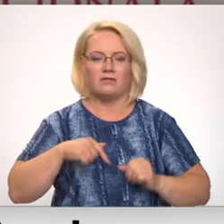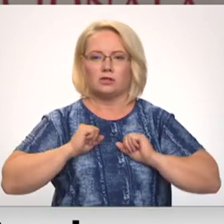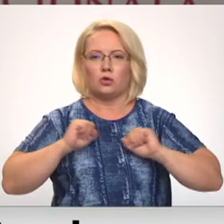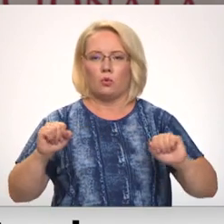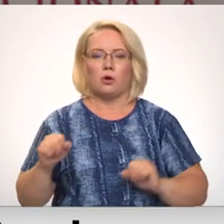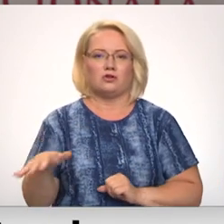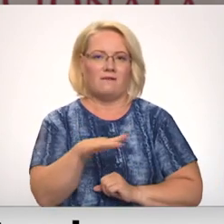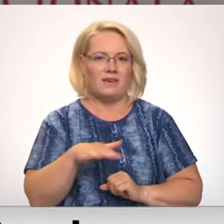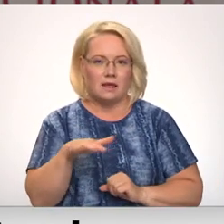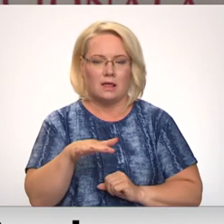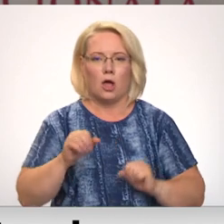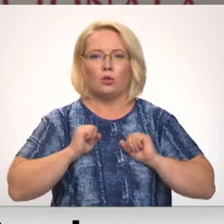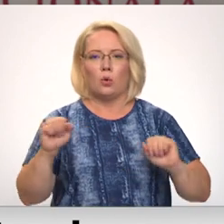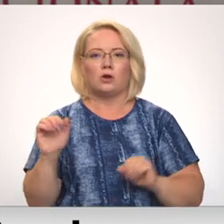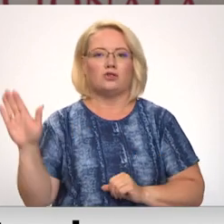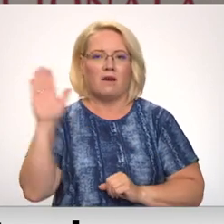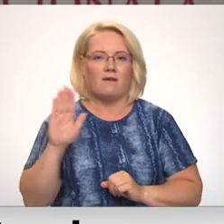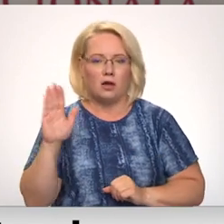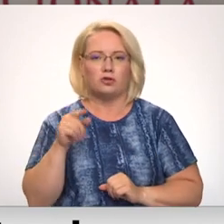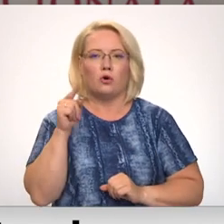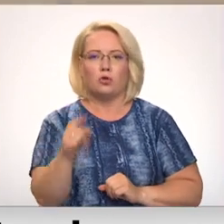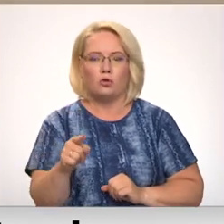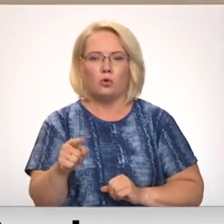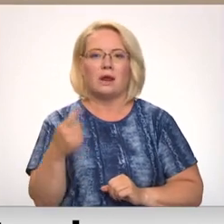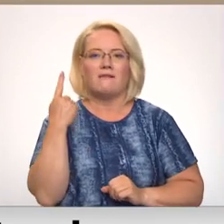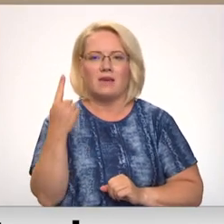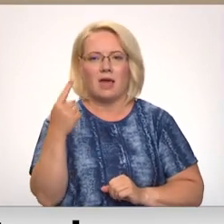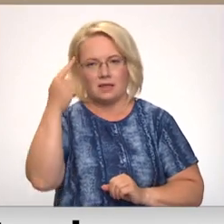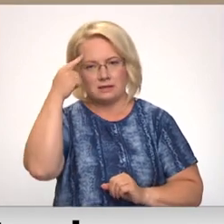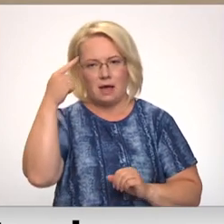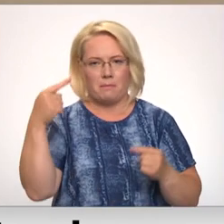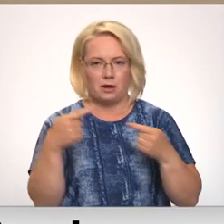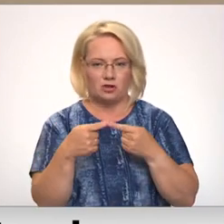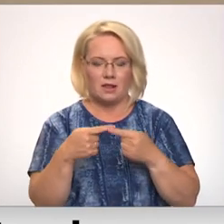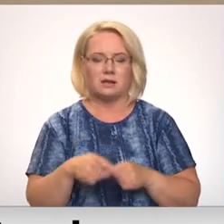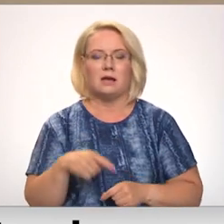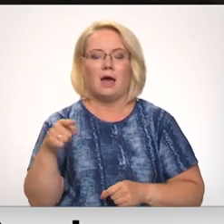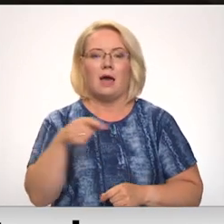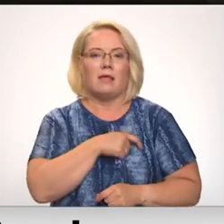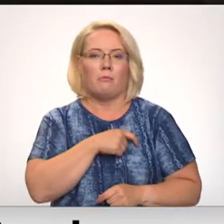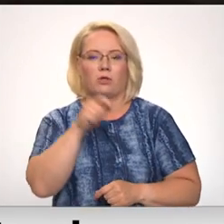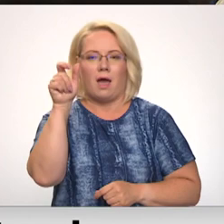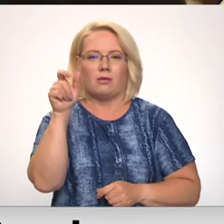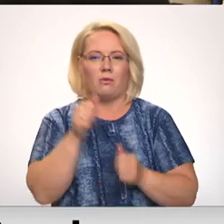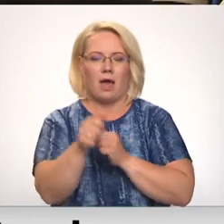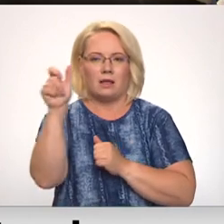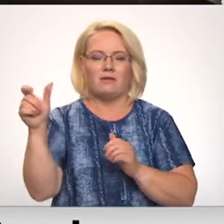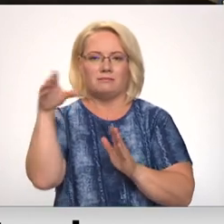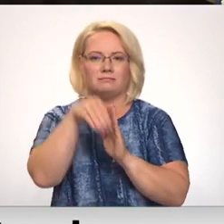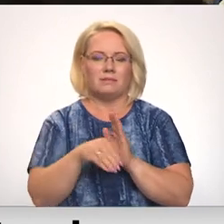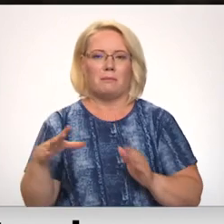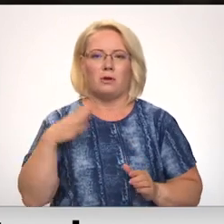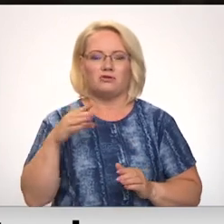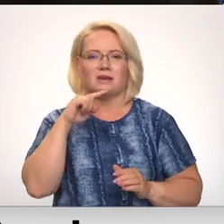droša valsts, un es domāju, ka tur mums visiem ir viena saprašanās. Deputāti kandātu vidū bijušais ekonomikas ministras Jānis Vitenbergs,